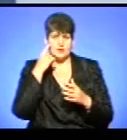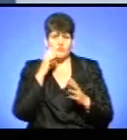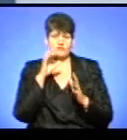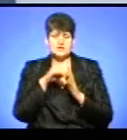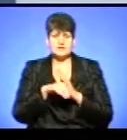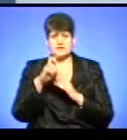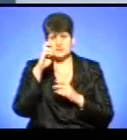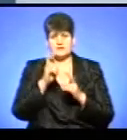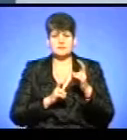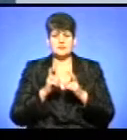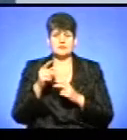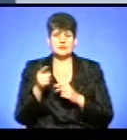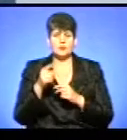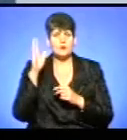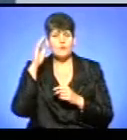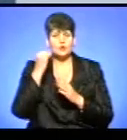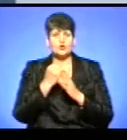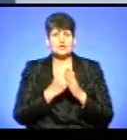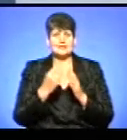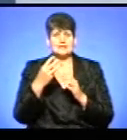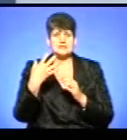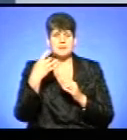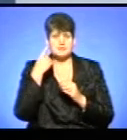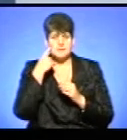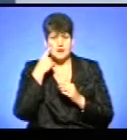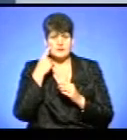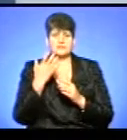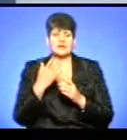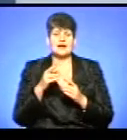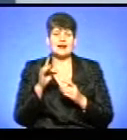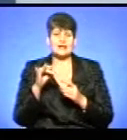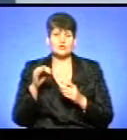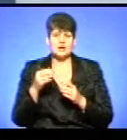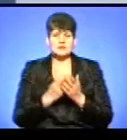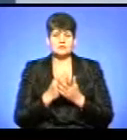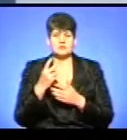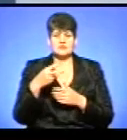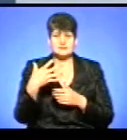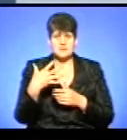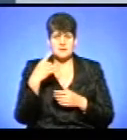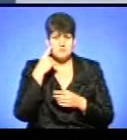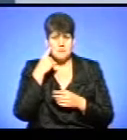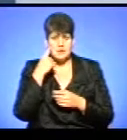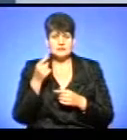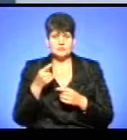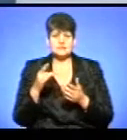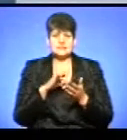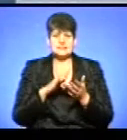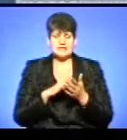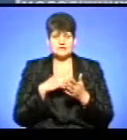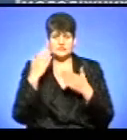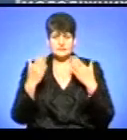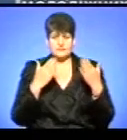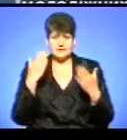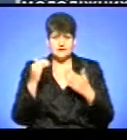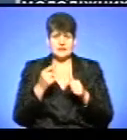Комунальне підприємство «Тернопільводоканал» – 35 балів, ритуальна служба – 28 балів, Тернопільський центр дозвілля і молодіжних